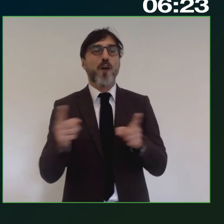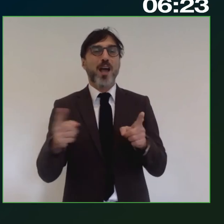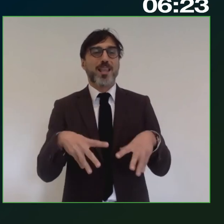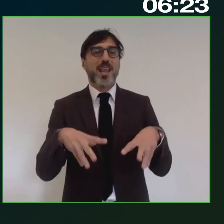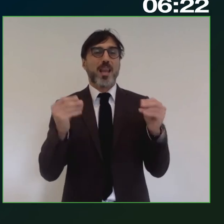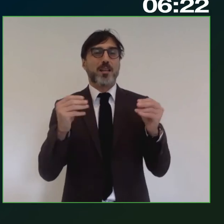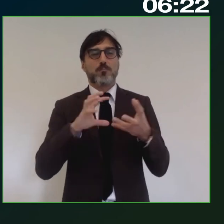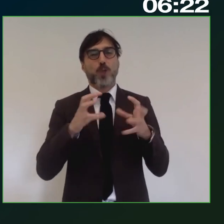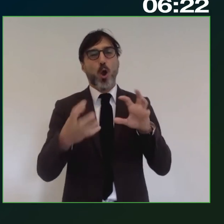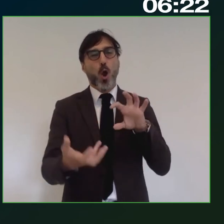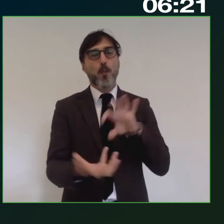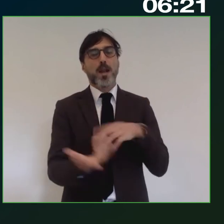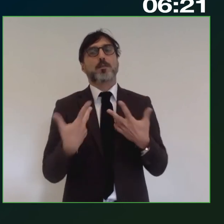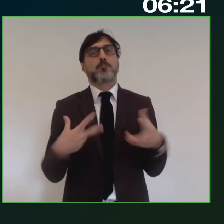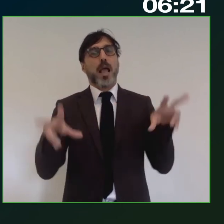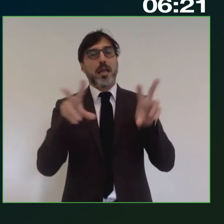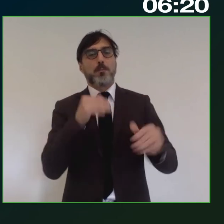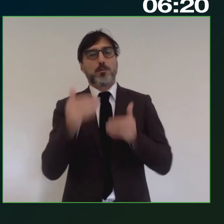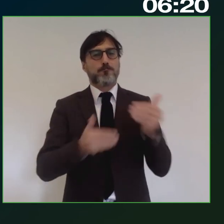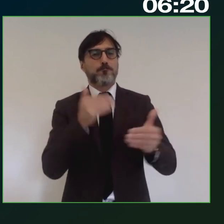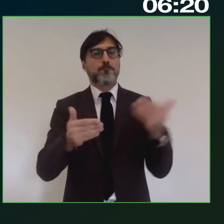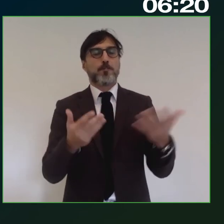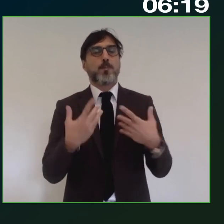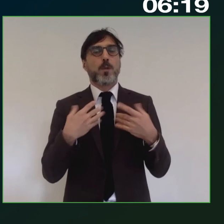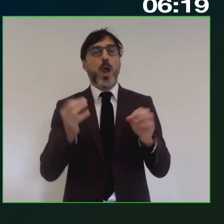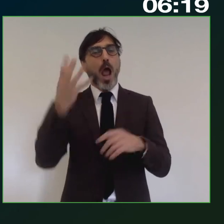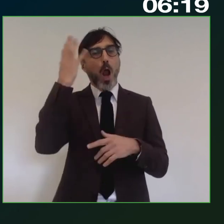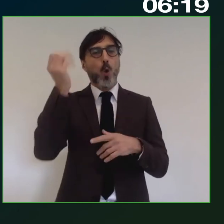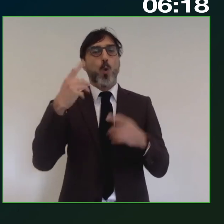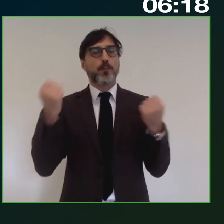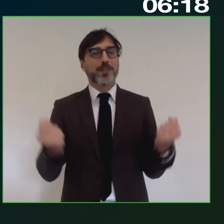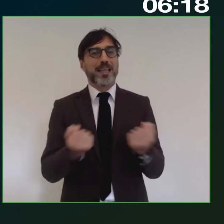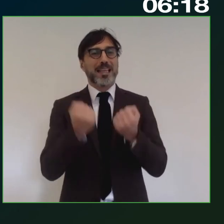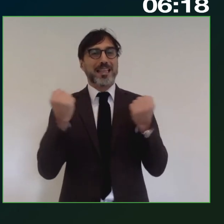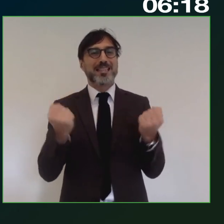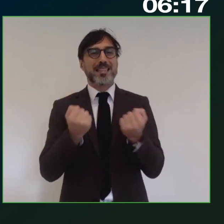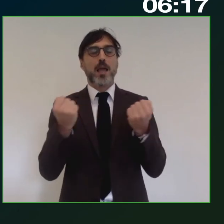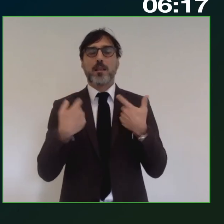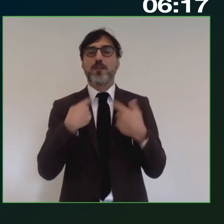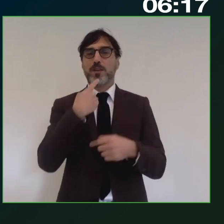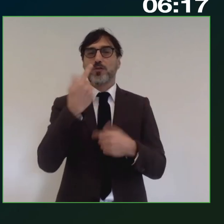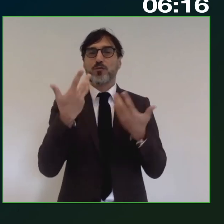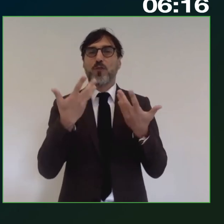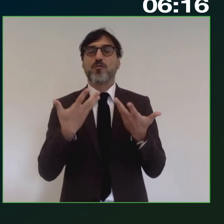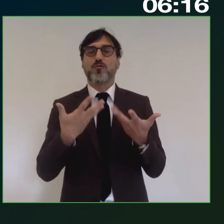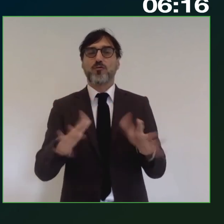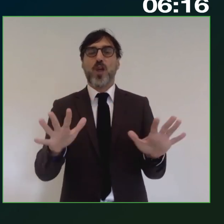un po' complessa e adesso abbiamo ripreso a pieno ritmo con alcune delle iniziative che citava e diceva